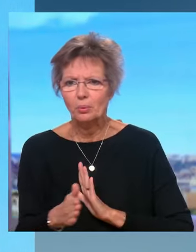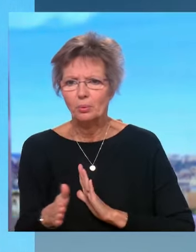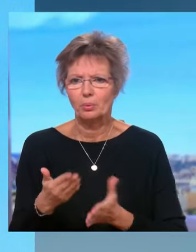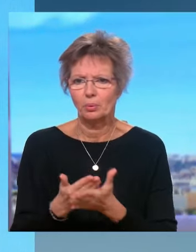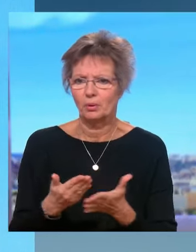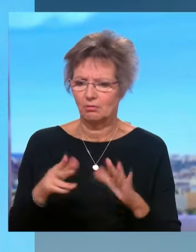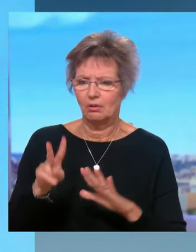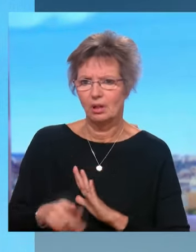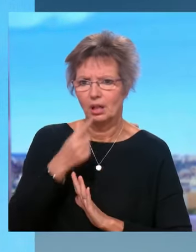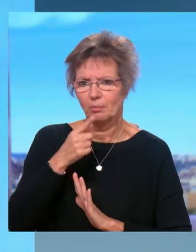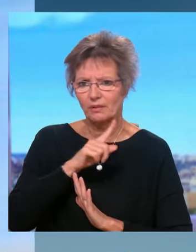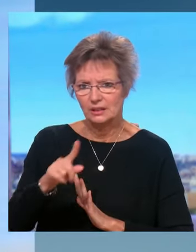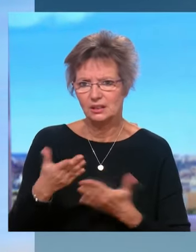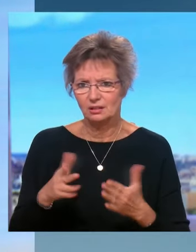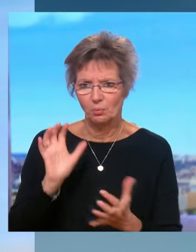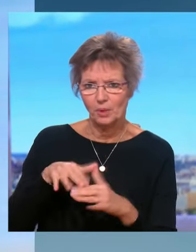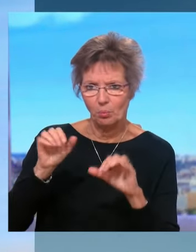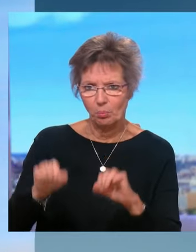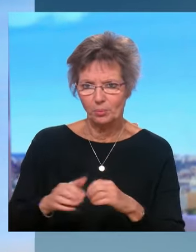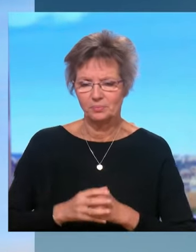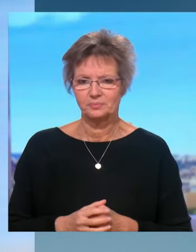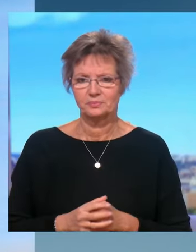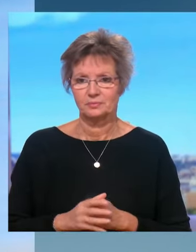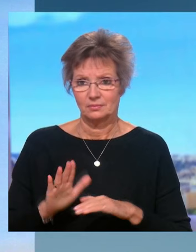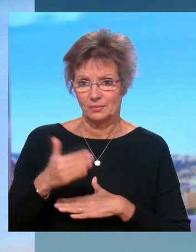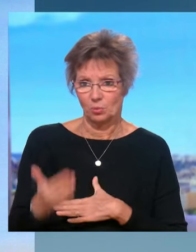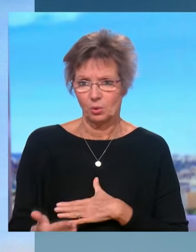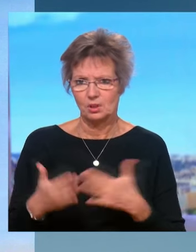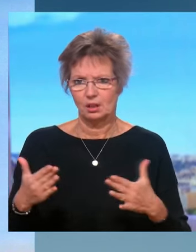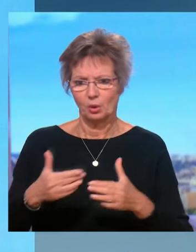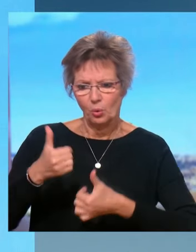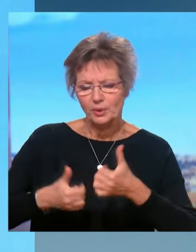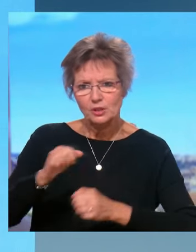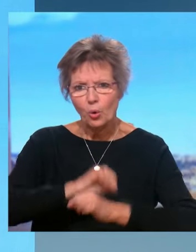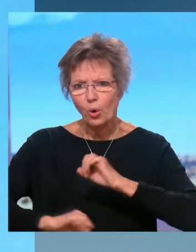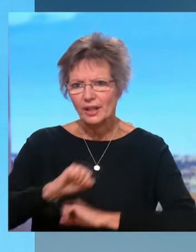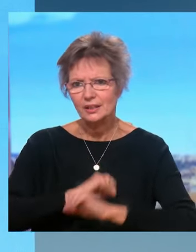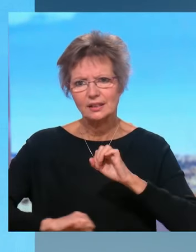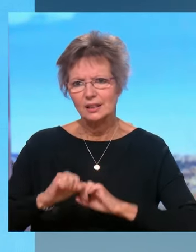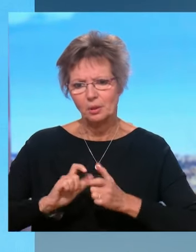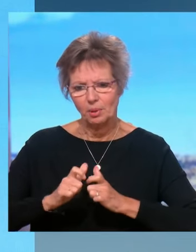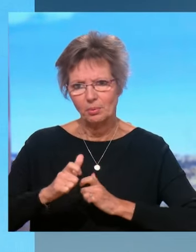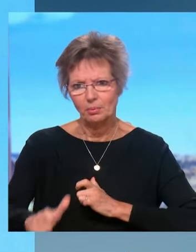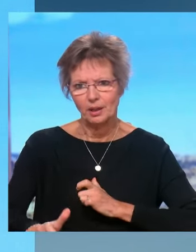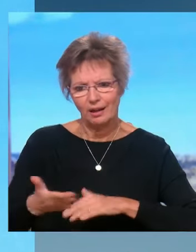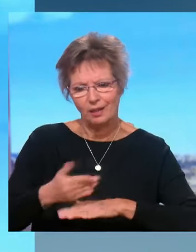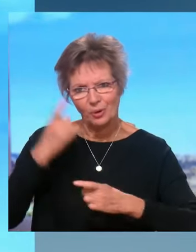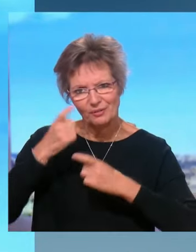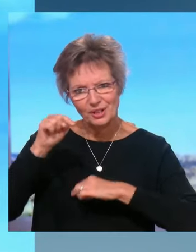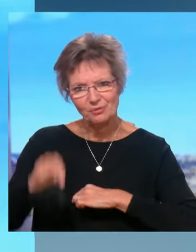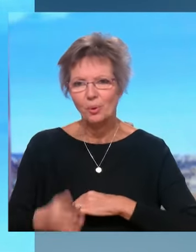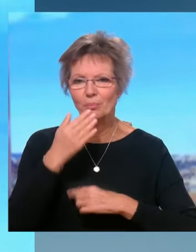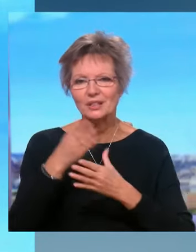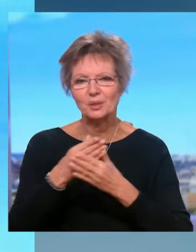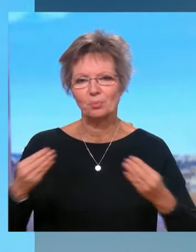printemps, enfin sujet à ce qu'on appelle des guet-apens. Et donc, dans l'organisation des compétitions, il faut aussi que la Ligue réfléchisse à cela. Merci beaucoup.